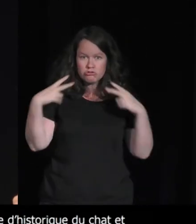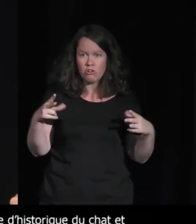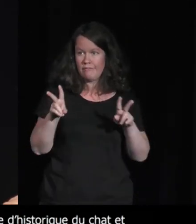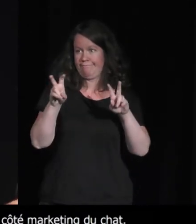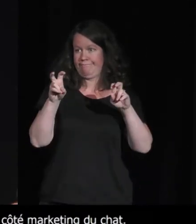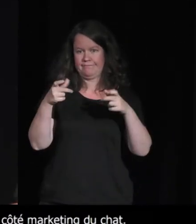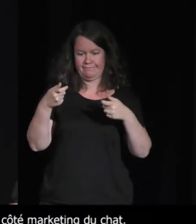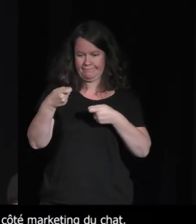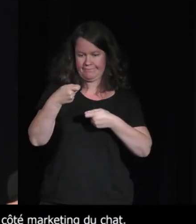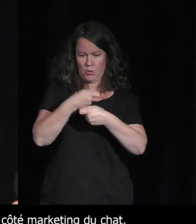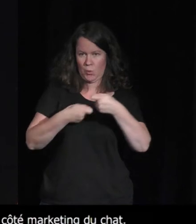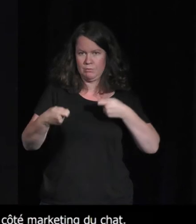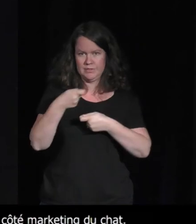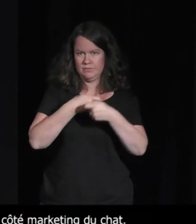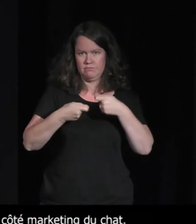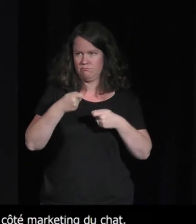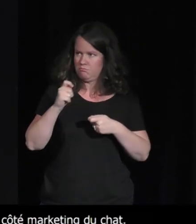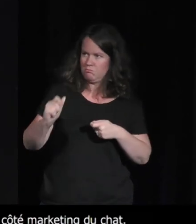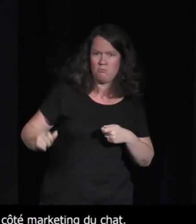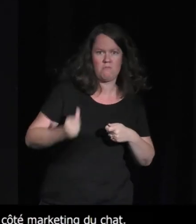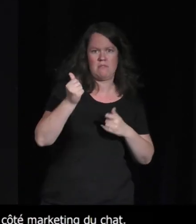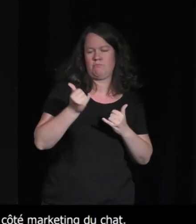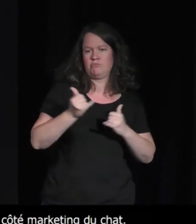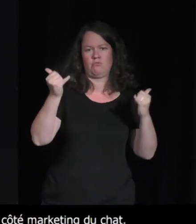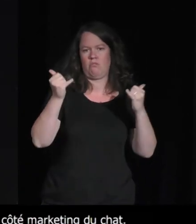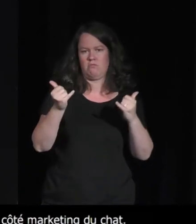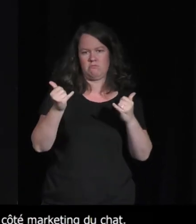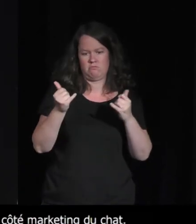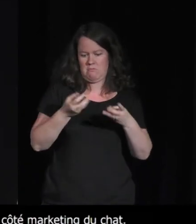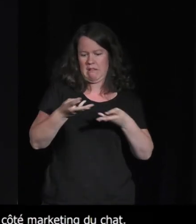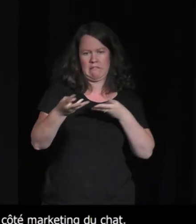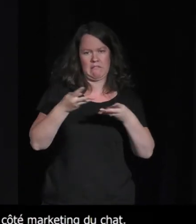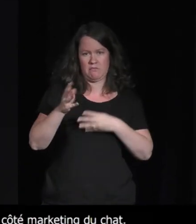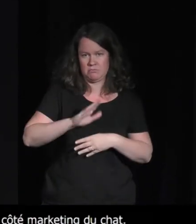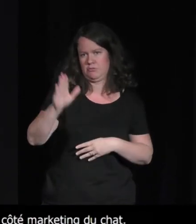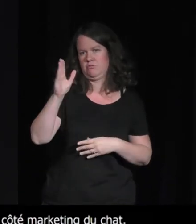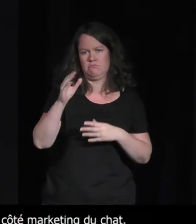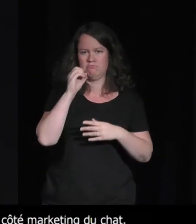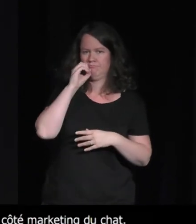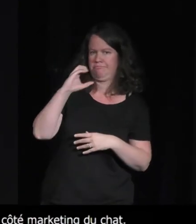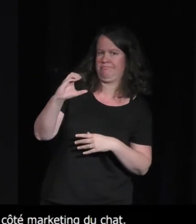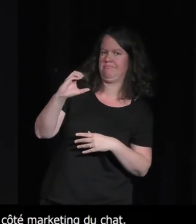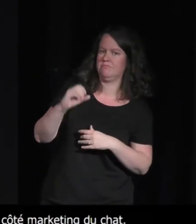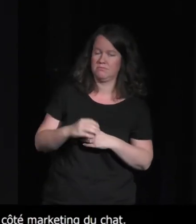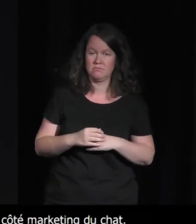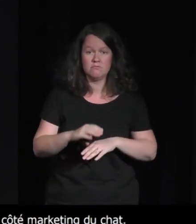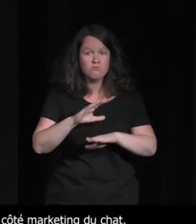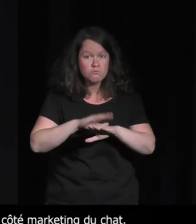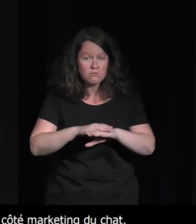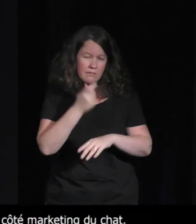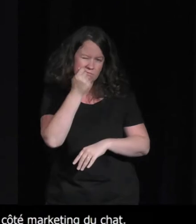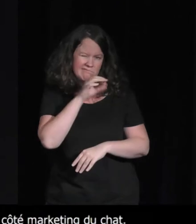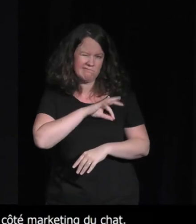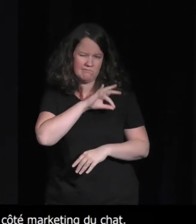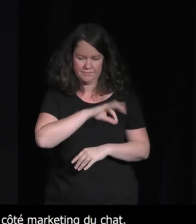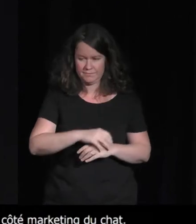finalement voilà et quand j'ai vu ce documentaire je me suis dit ah mince c'est vrai et tout et en faisant Seasons je me suis rendu compte qu'on était